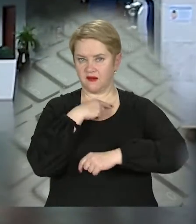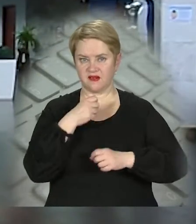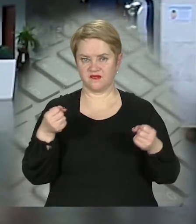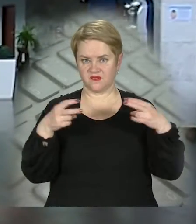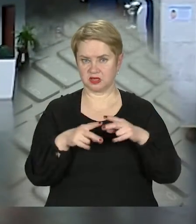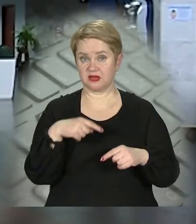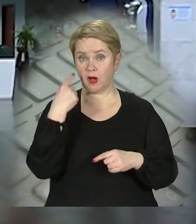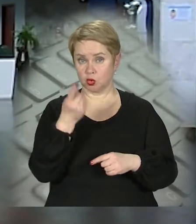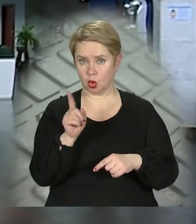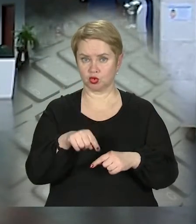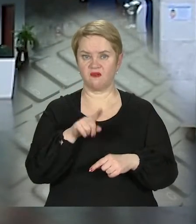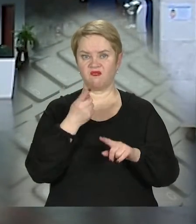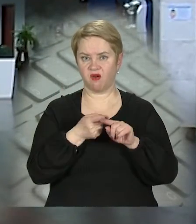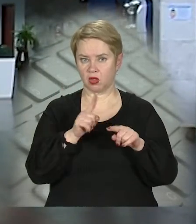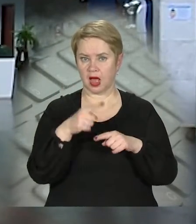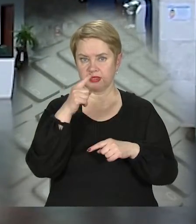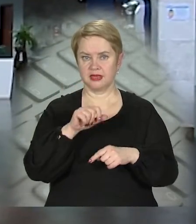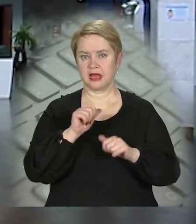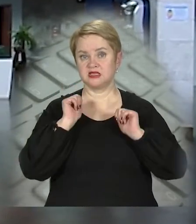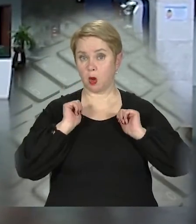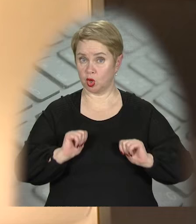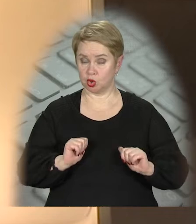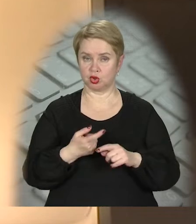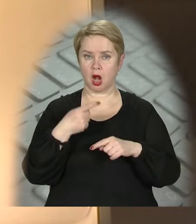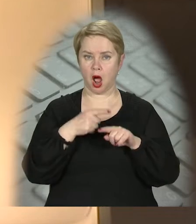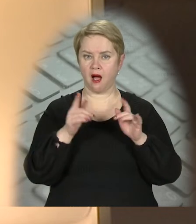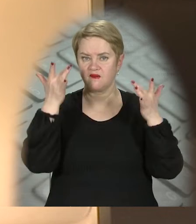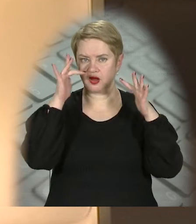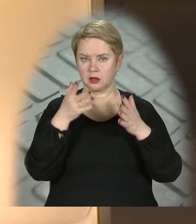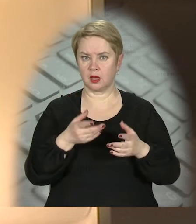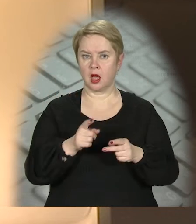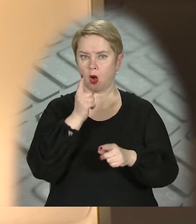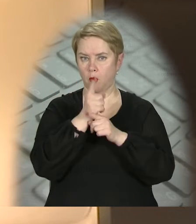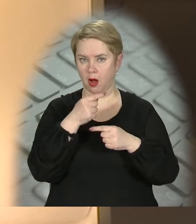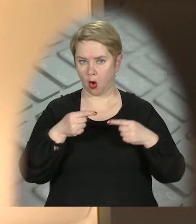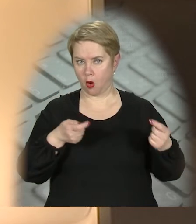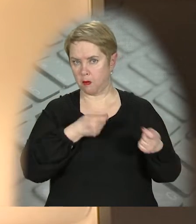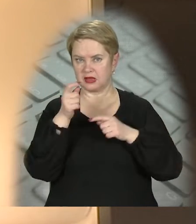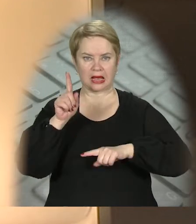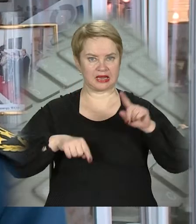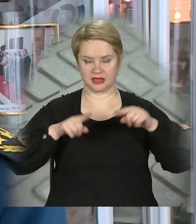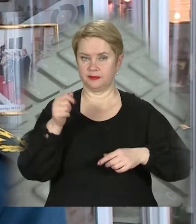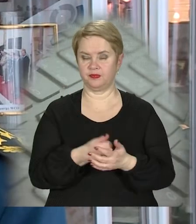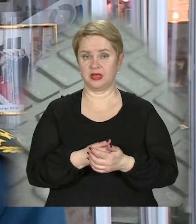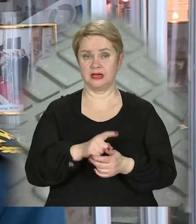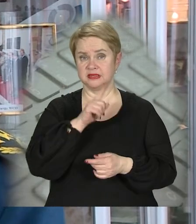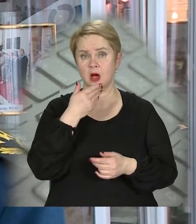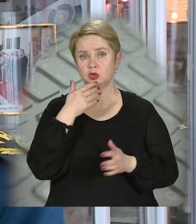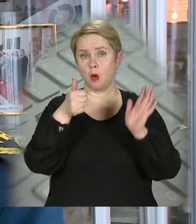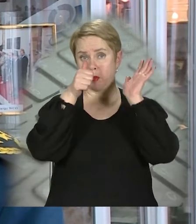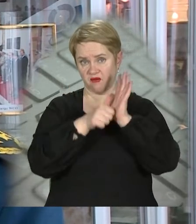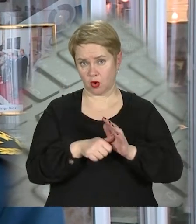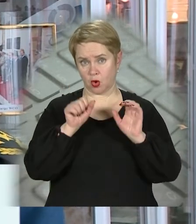фахівці. Водночас вона й одна з найспокійніших. А випадки контрабанди тут скоріше рідкість. За останні